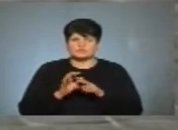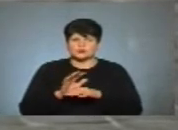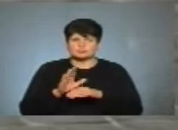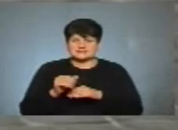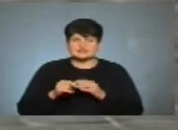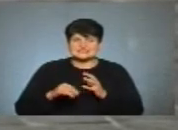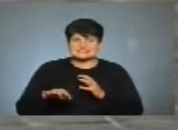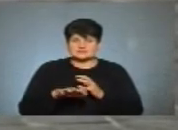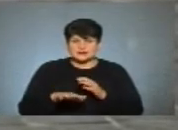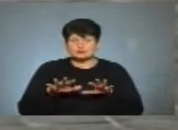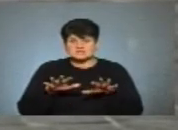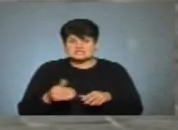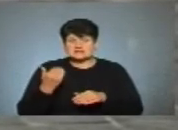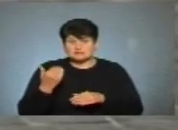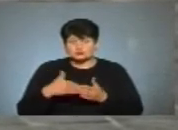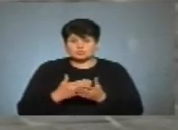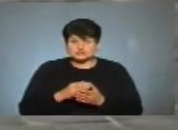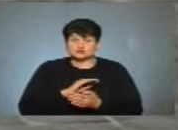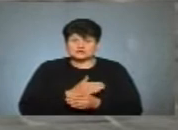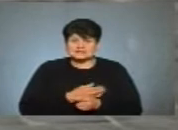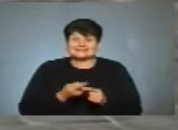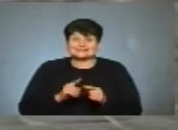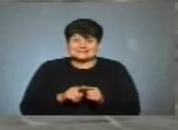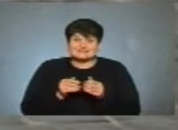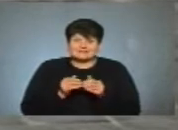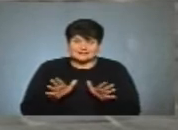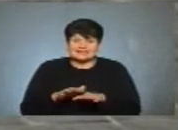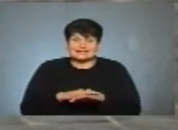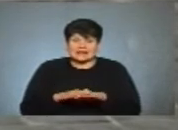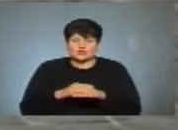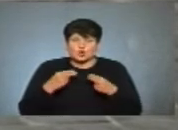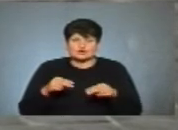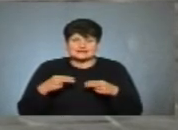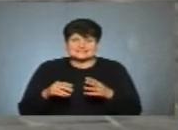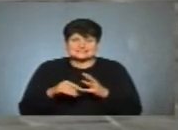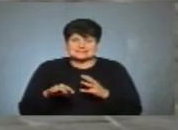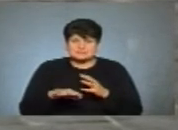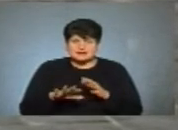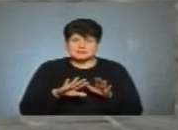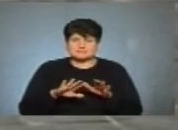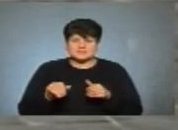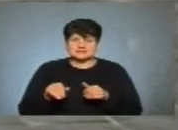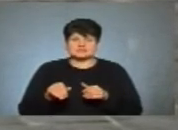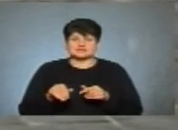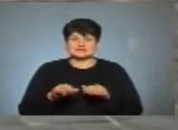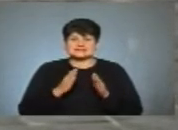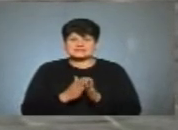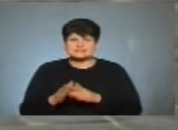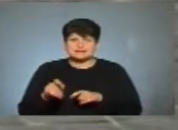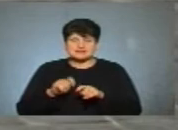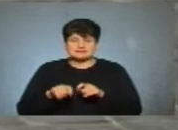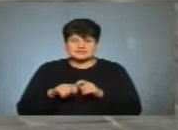земель. Позиція, зокрема, вашої політичної сили, це відповідно відкрити ринок землі лише після системи інвентаризації